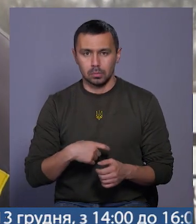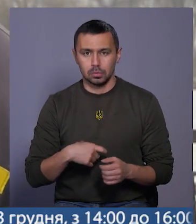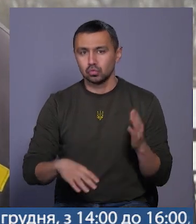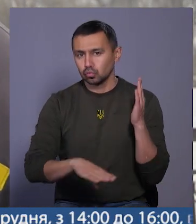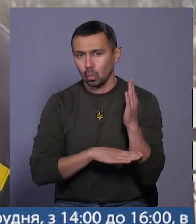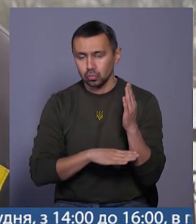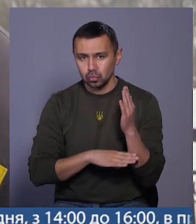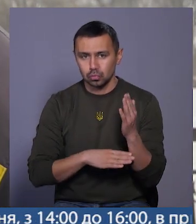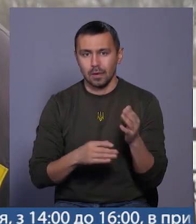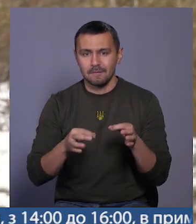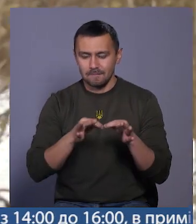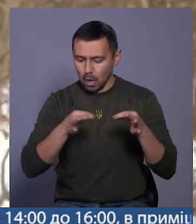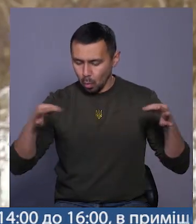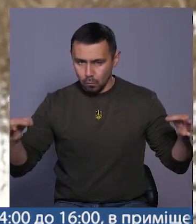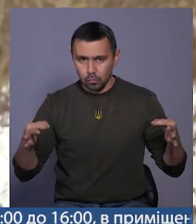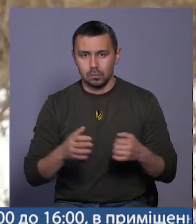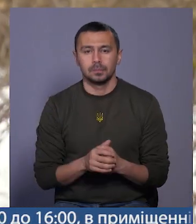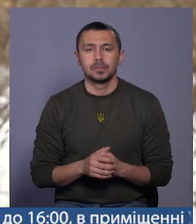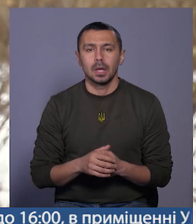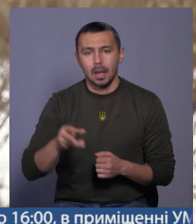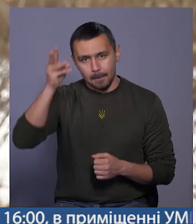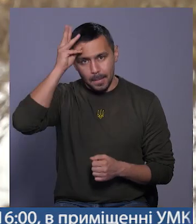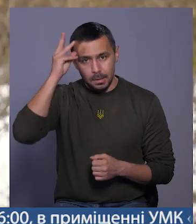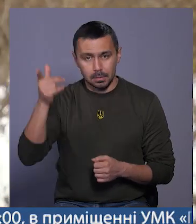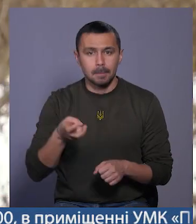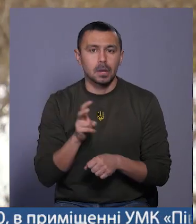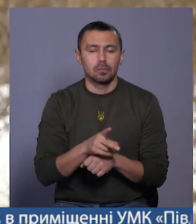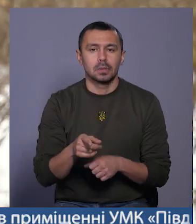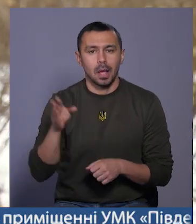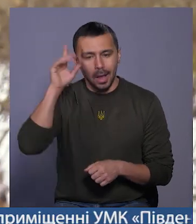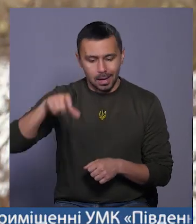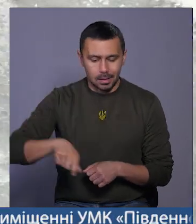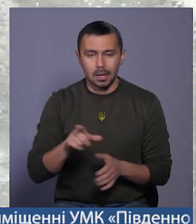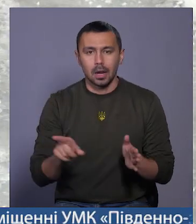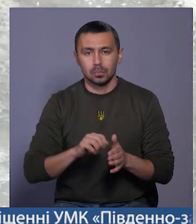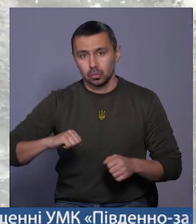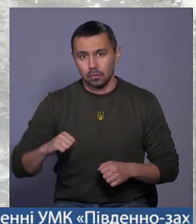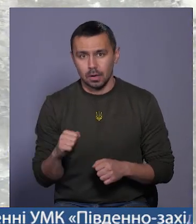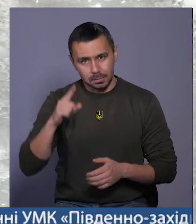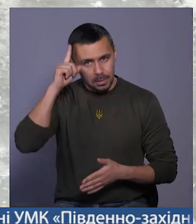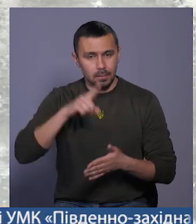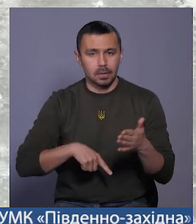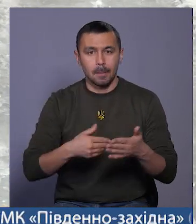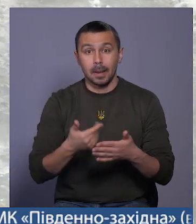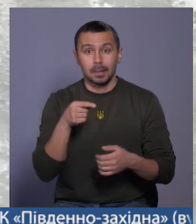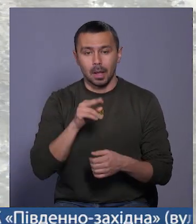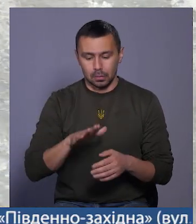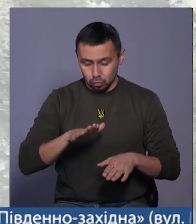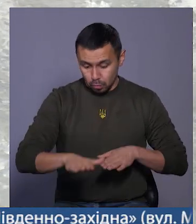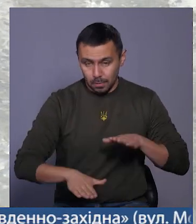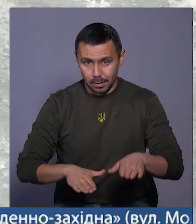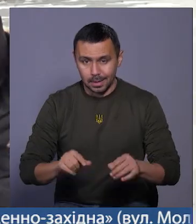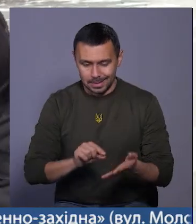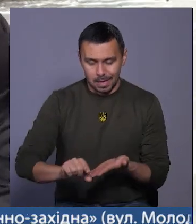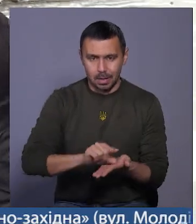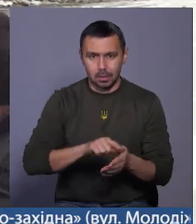доску, вірівку. Хмельничанин Олег Пронюк прийшов на річку разом із товаришем. Запевняє, перед тим, як ступити на лід,